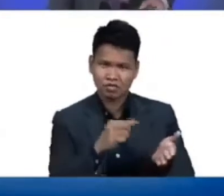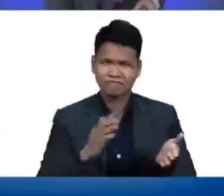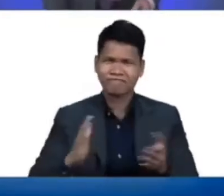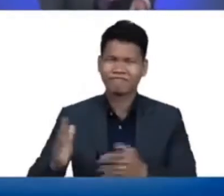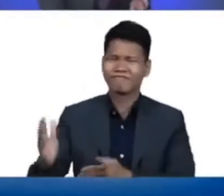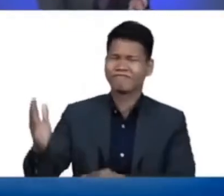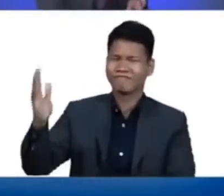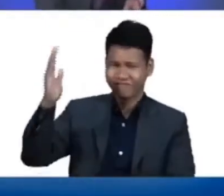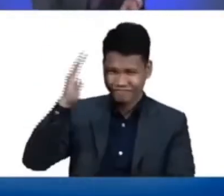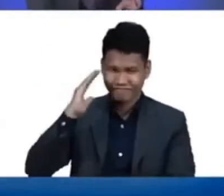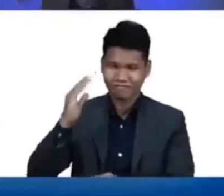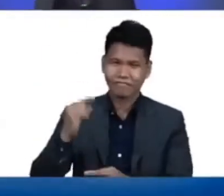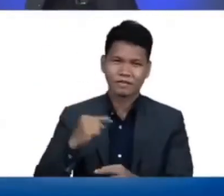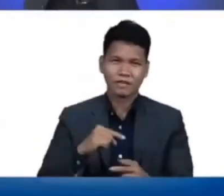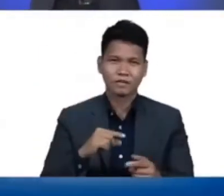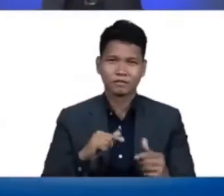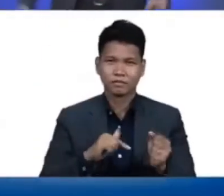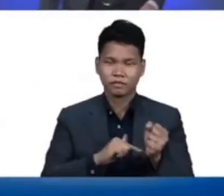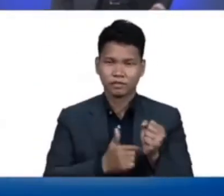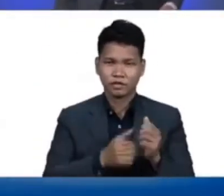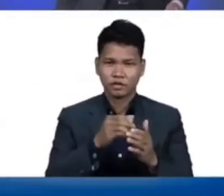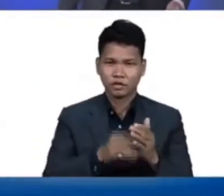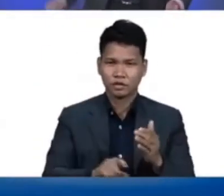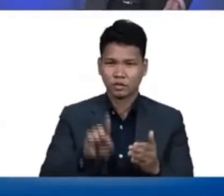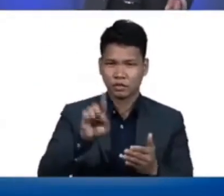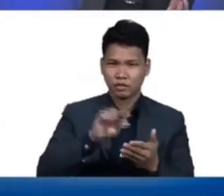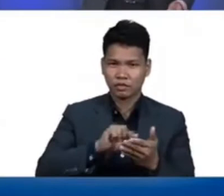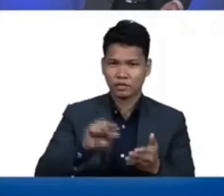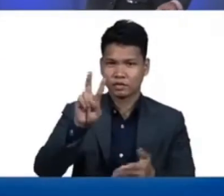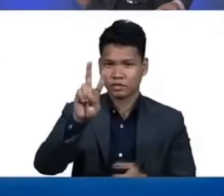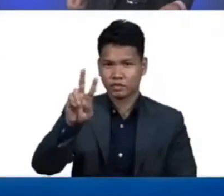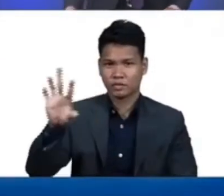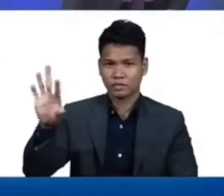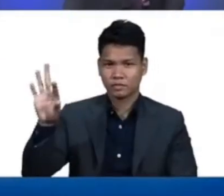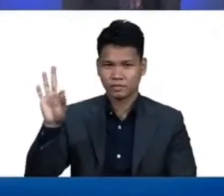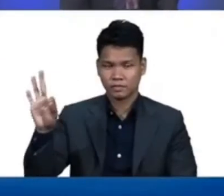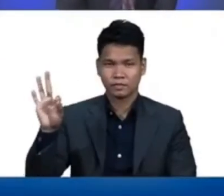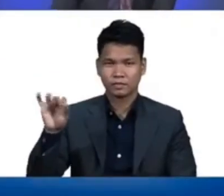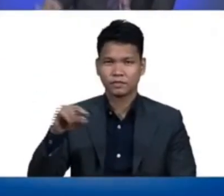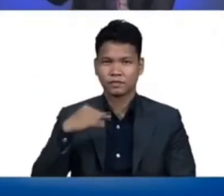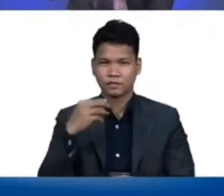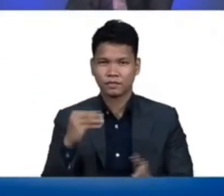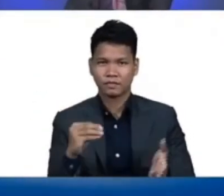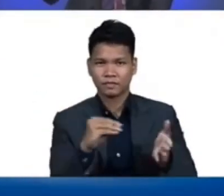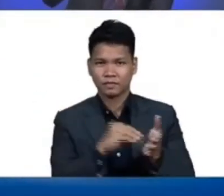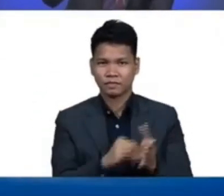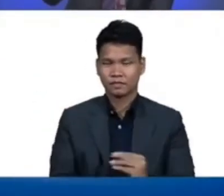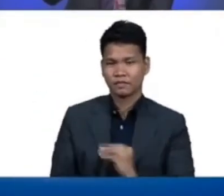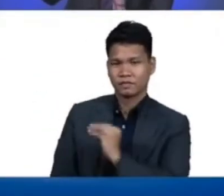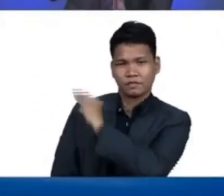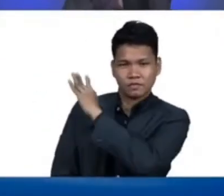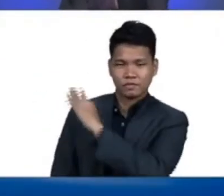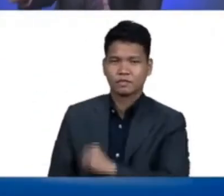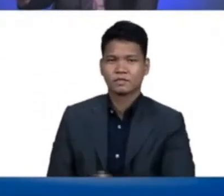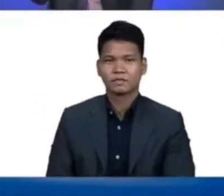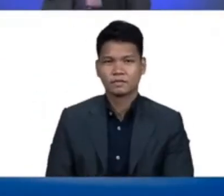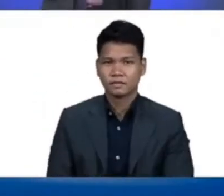ng ating Panginoon, sa Genesis 1.21, ganito po ang sabi ng Biblia,